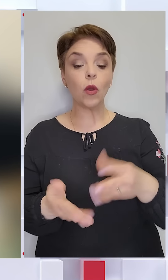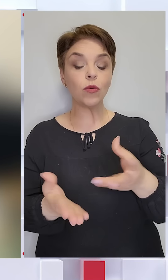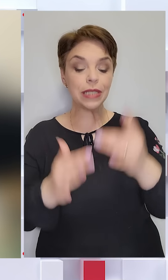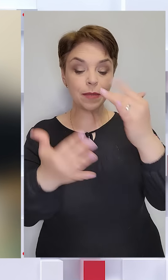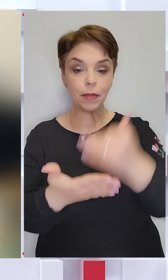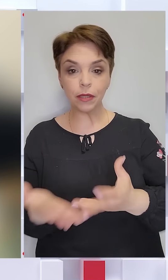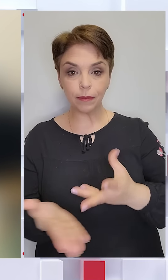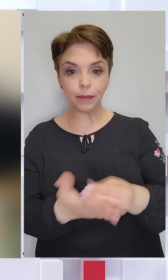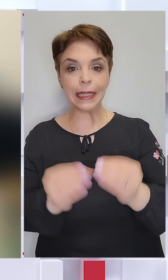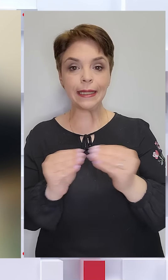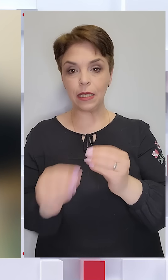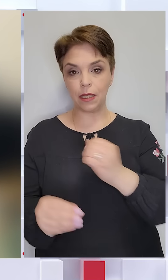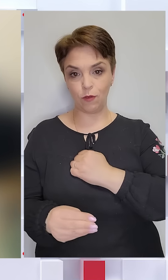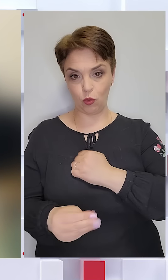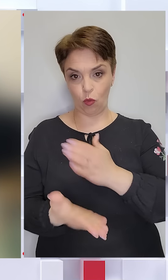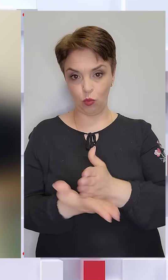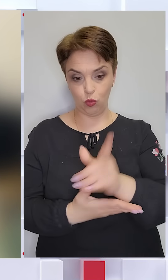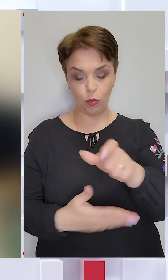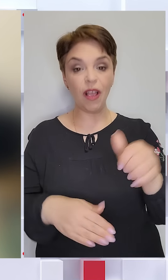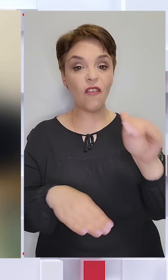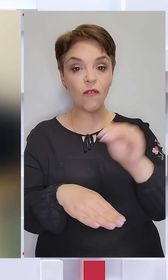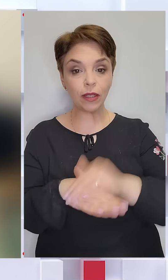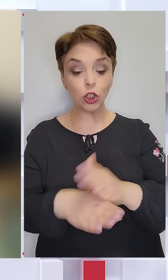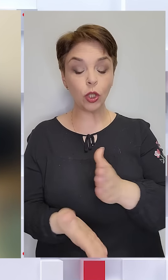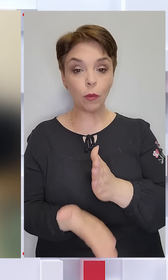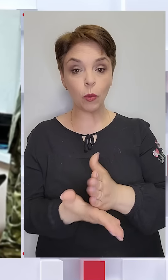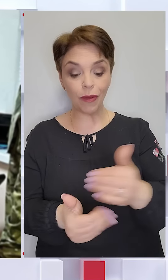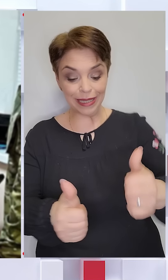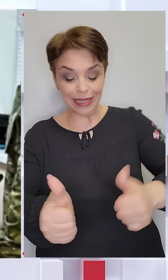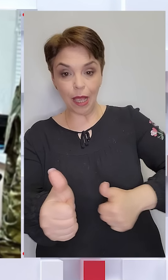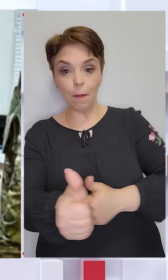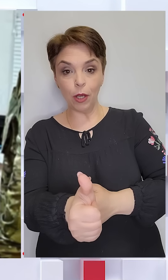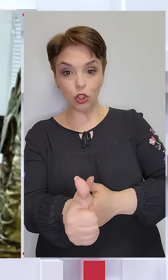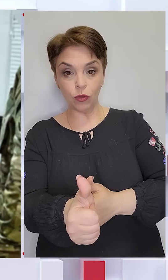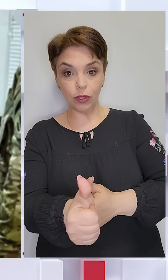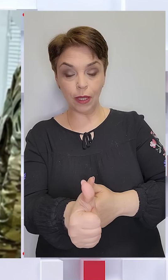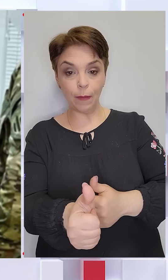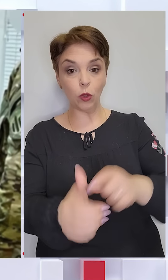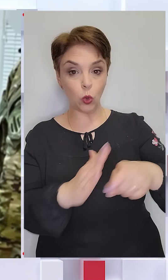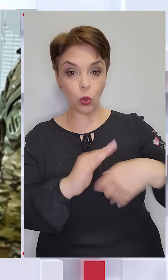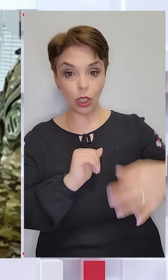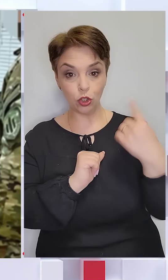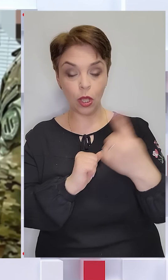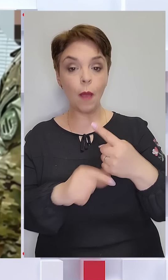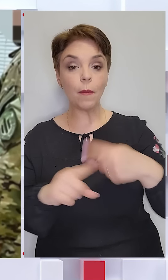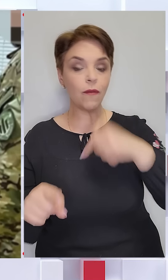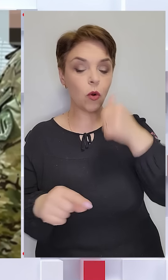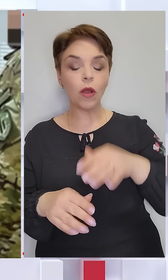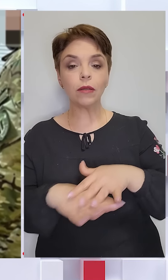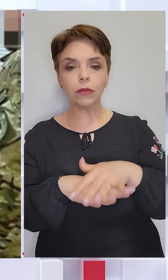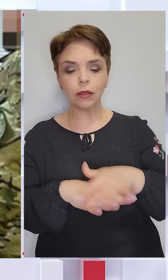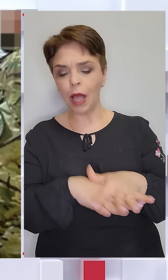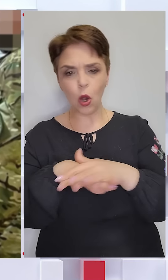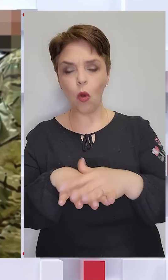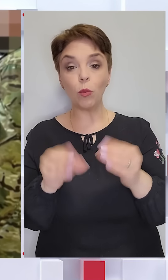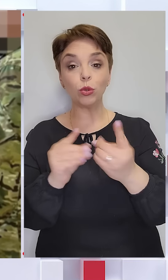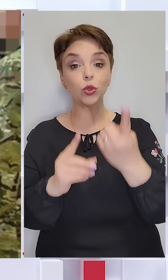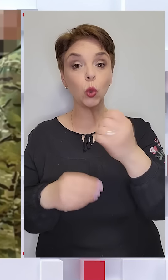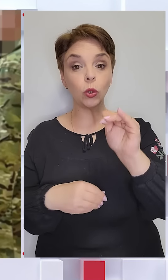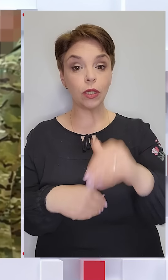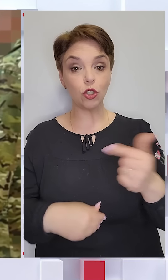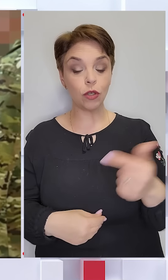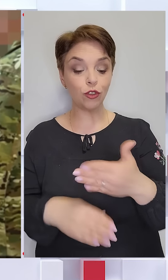виплат внесено 10 військовослужбовців, які фактично перебували за межами Донеччини. Півроку їм нараховували по 100 тисяч гривень.